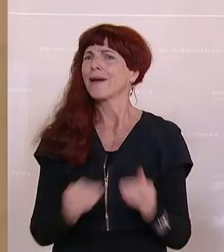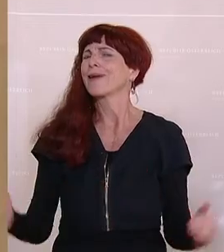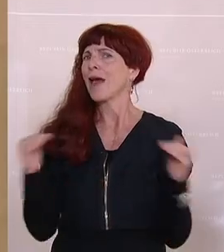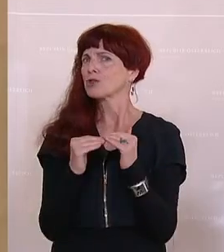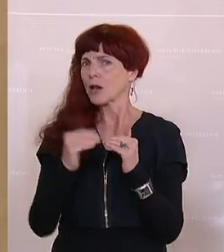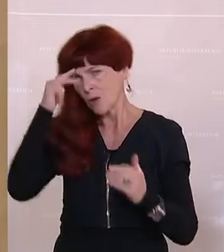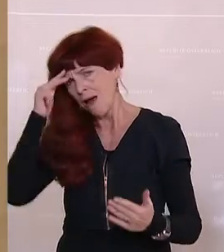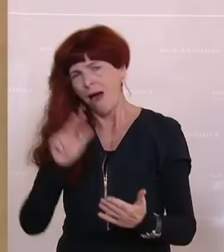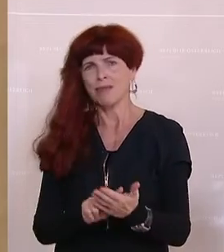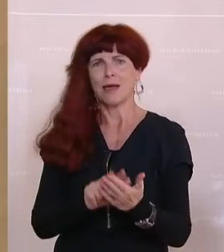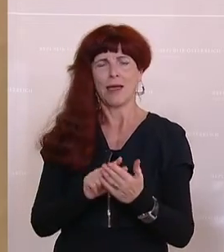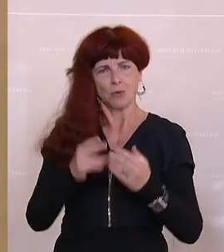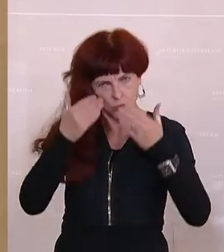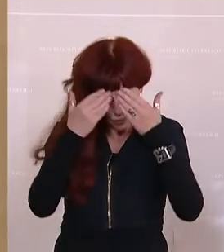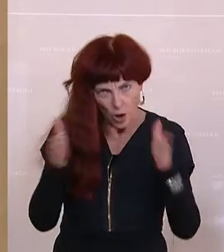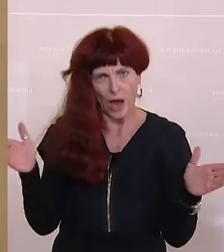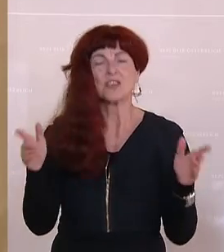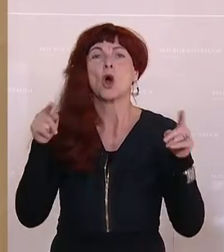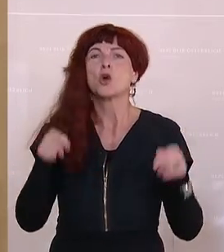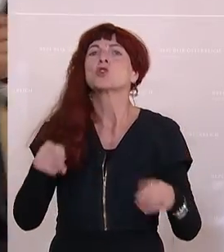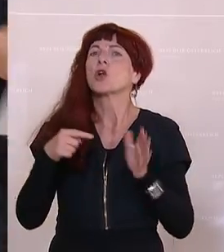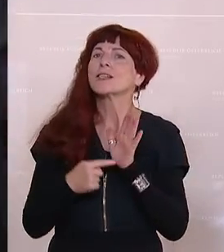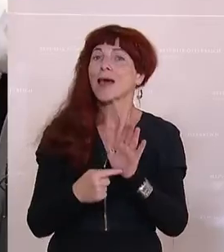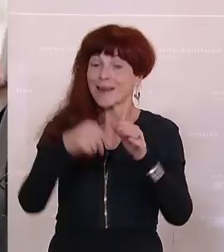Anerkennung und Toleranz auch hier im Parlament zeigen. Vielen Dank.